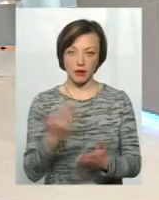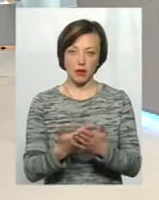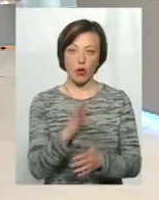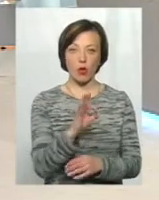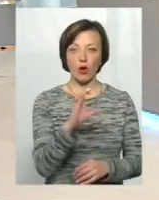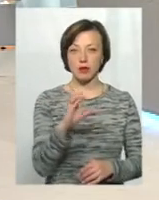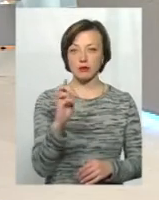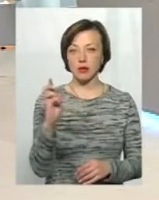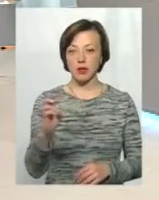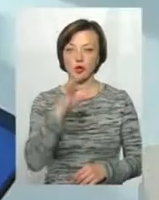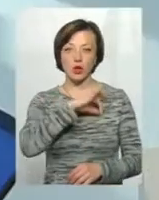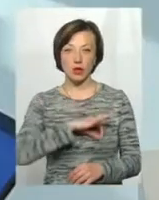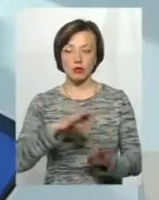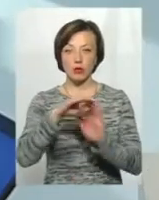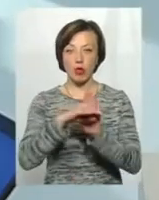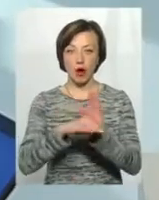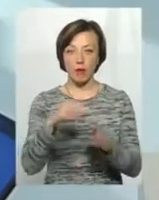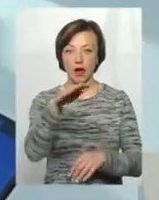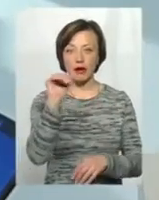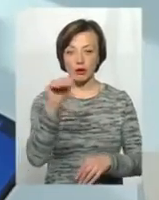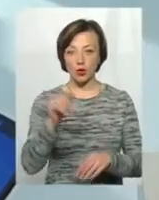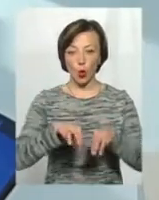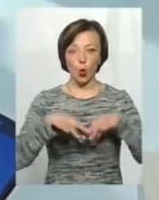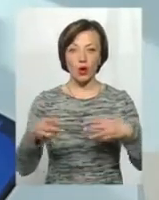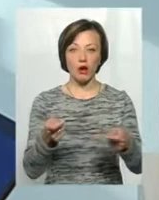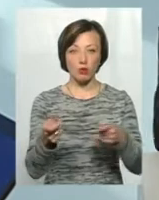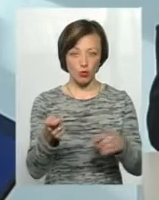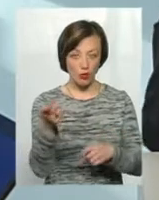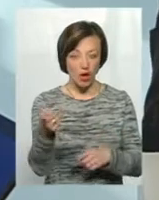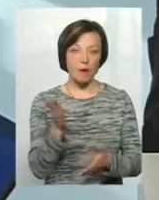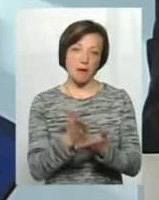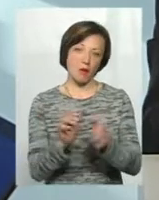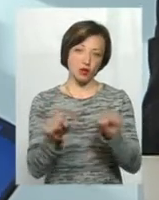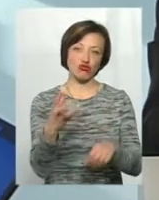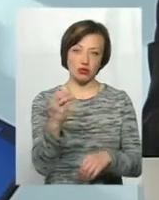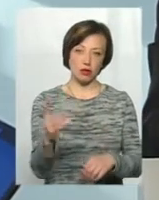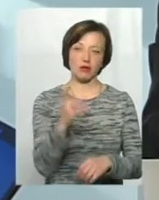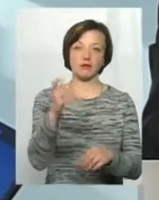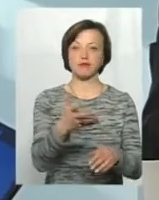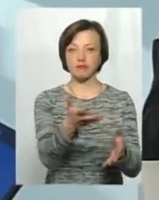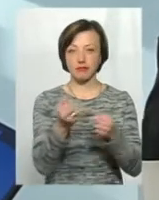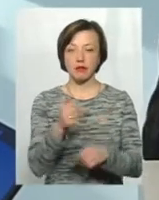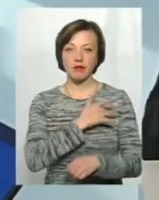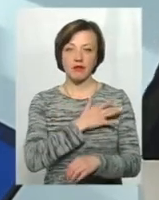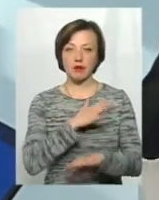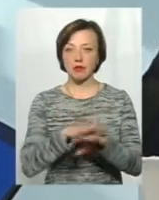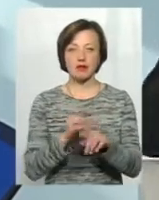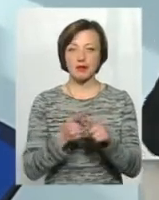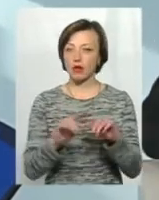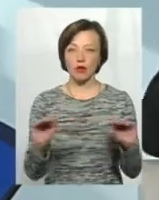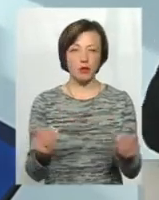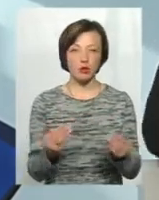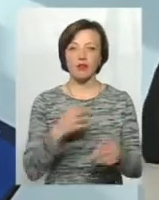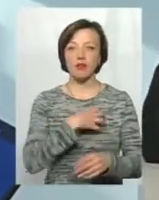скористалася урядовою кредитною програмою, вона має можливість ще раз скористатися і в Приватбанку. Це не є обмежуючим